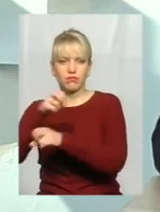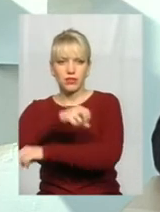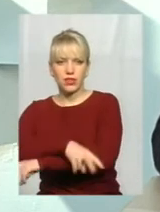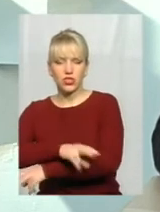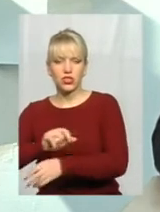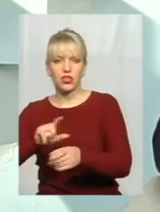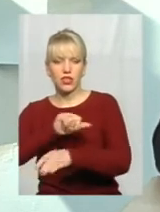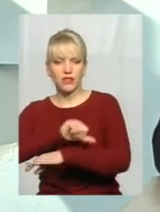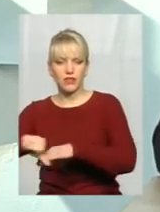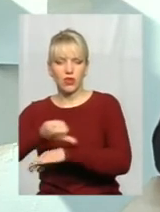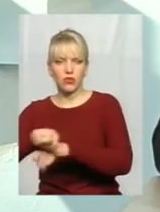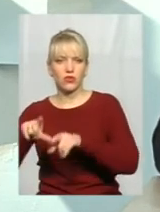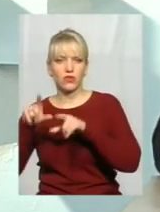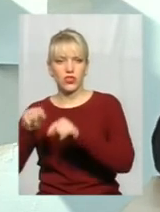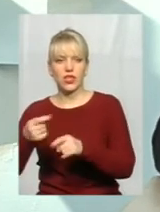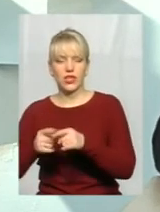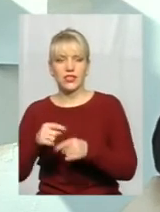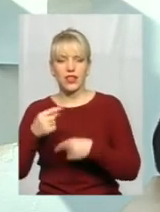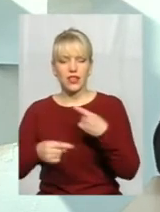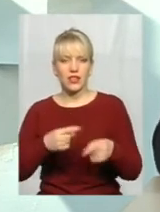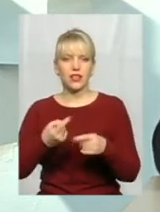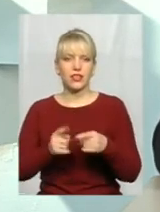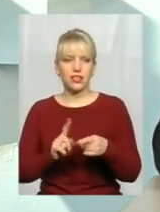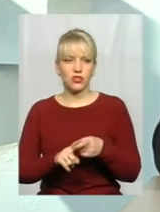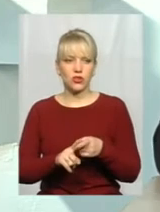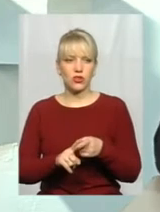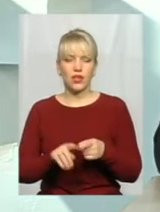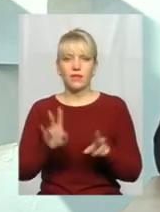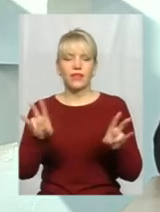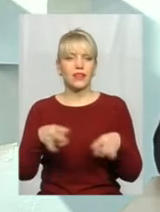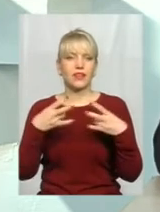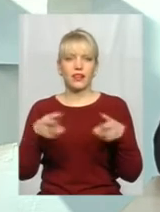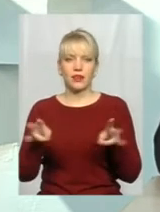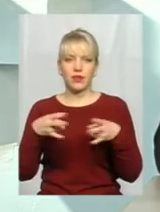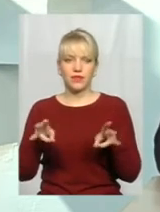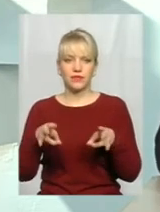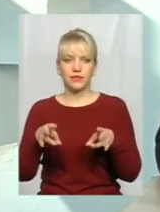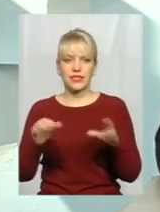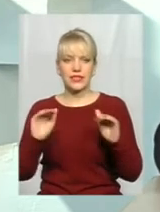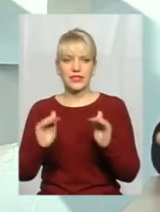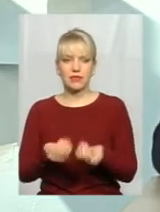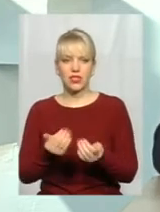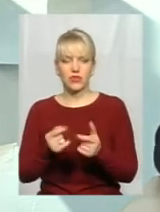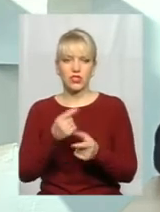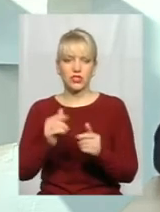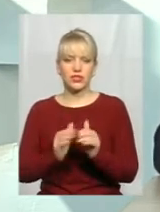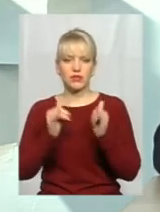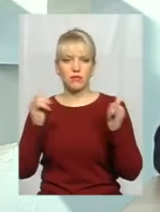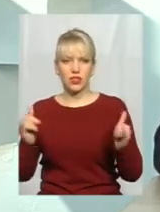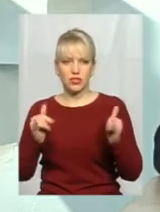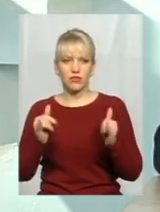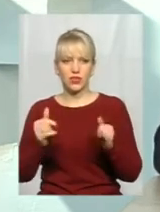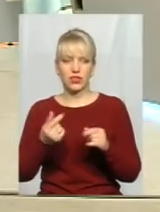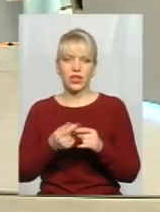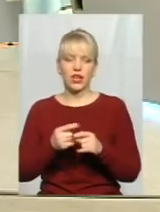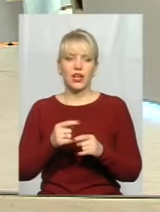виїжджають за кордон. Тобто це все наслідки цього. Не треба зменшувати, чи збільшити вагу чи іншого